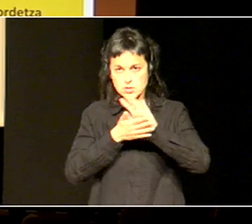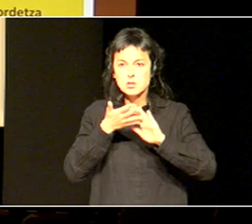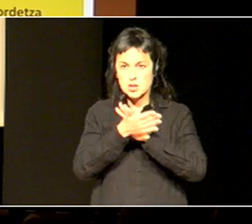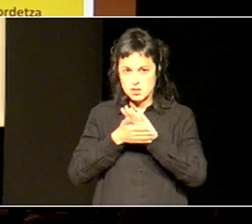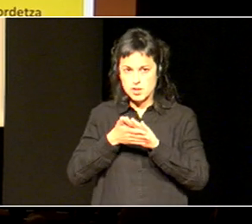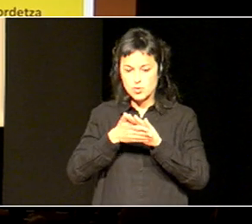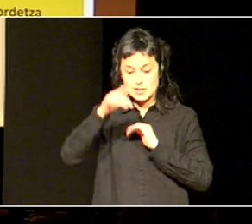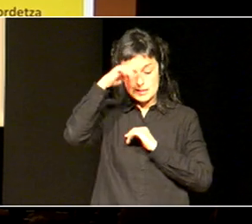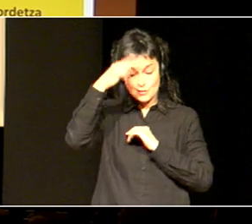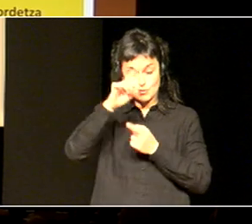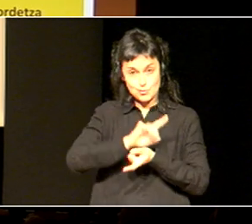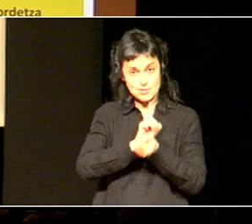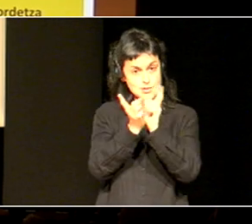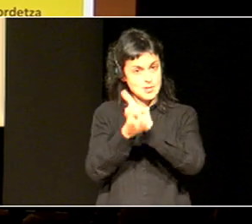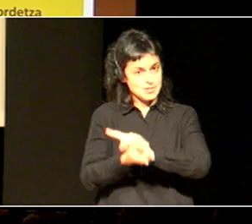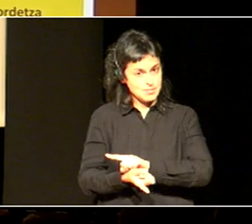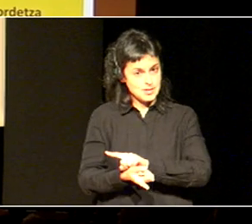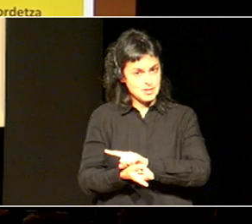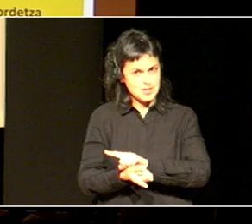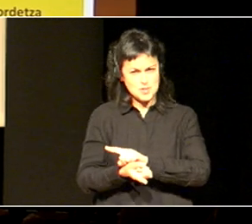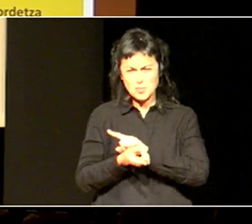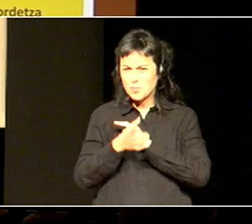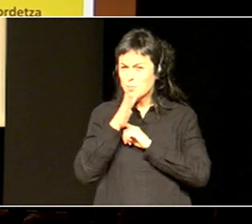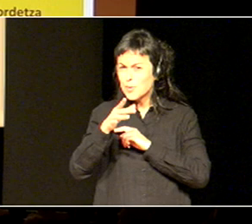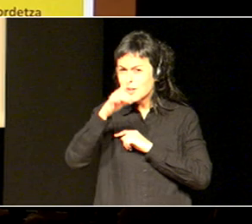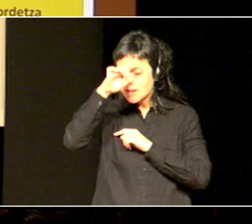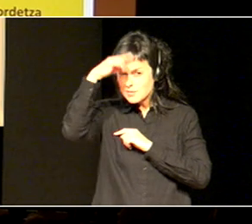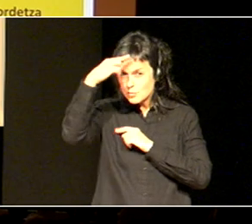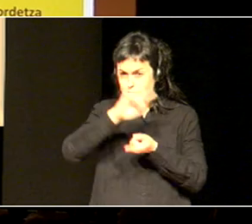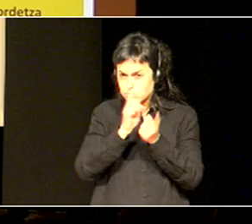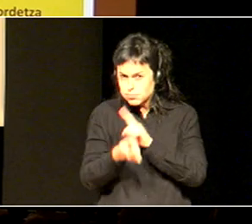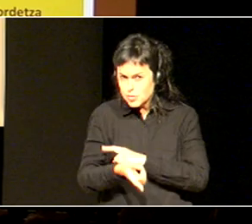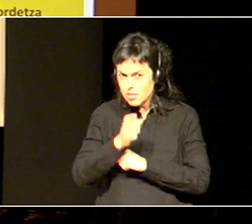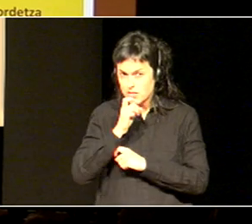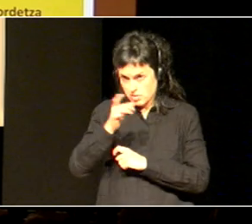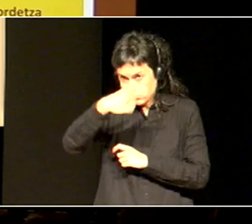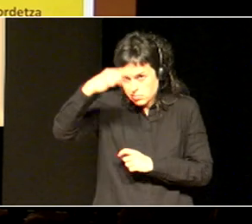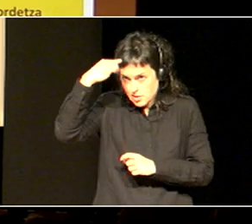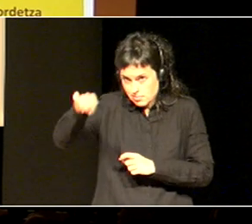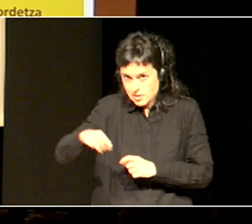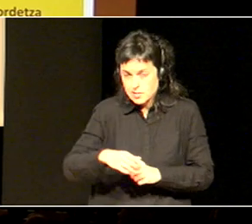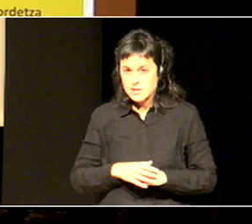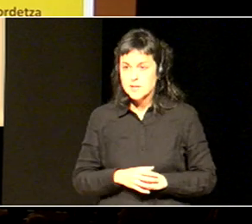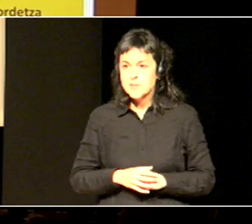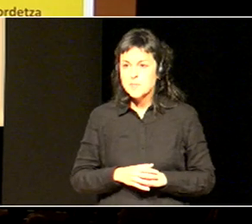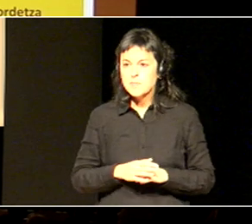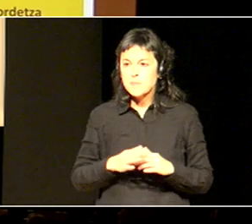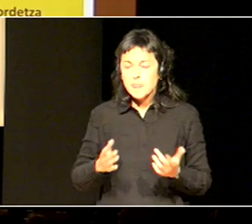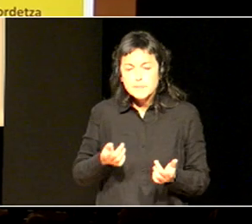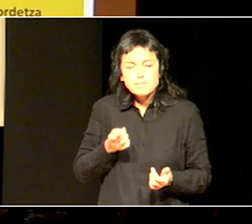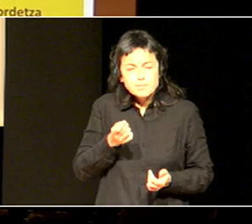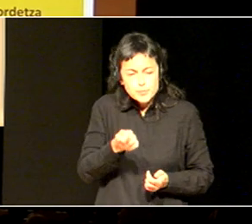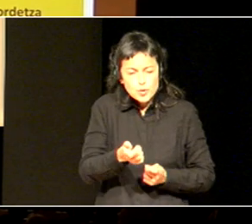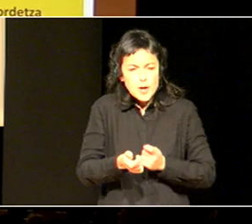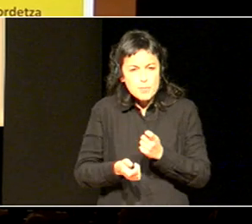eta kulturalak oso, oso zaiak dira, zer zango ditzuet, oso zaiak dira, eta poliki poliki bagoaz,